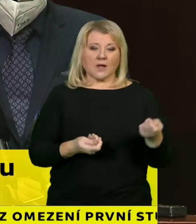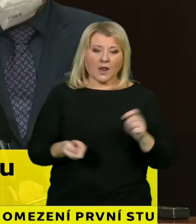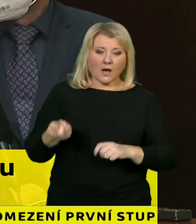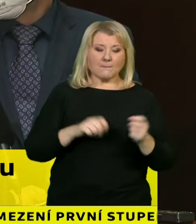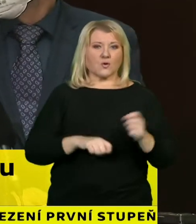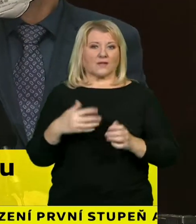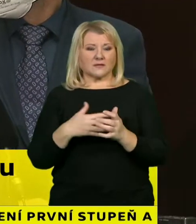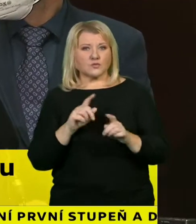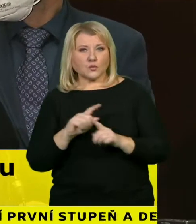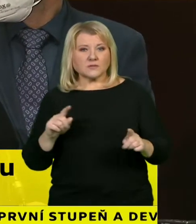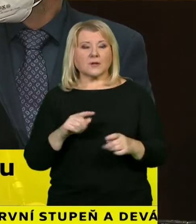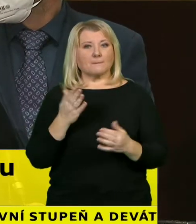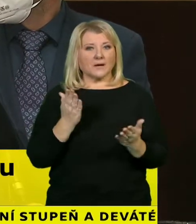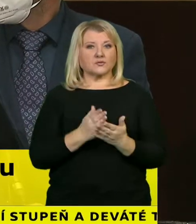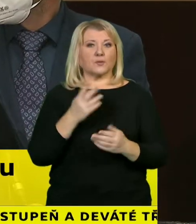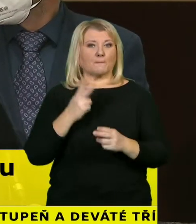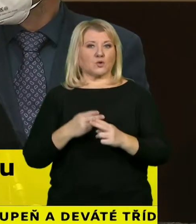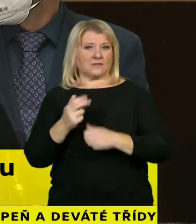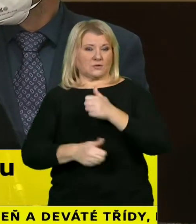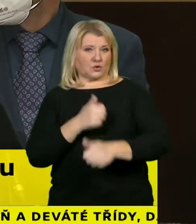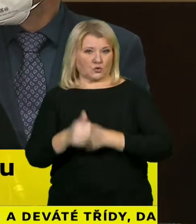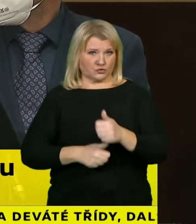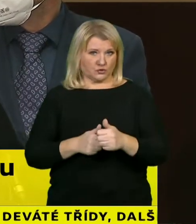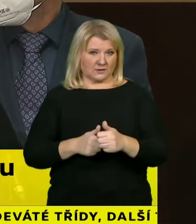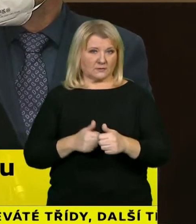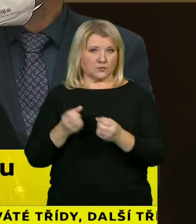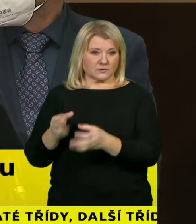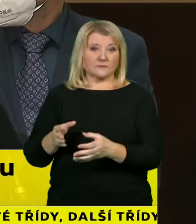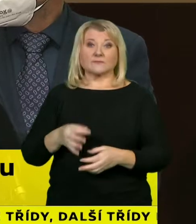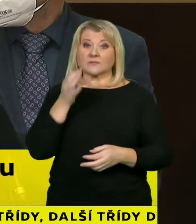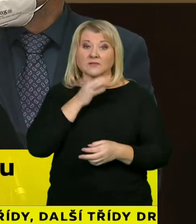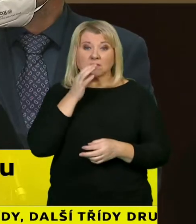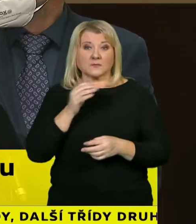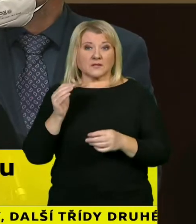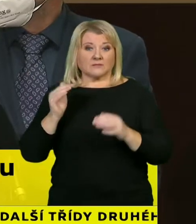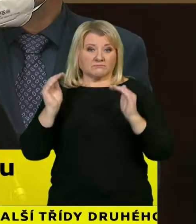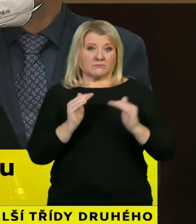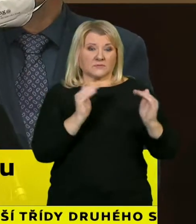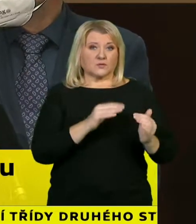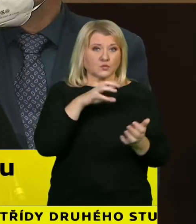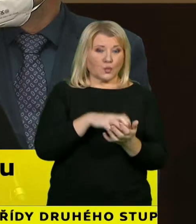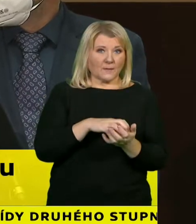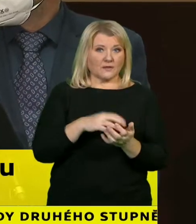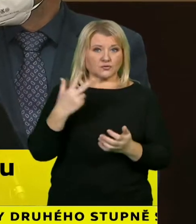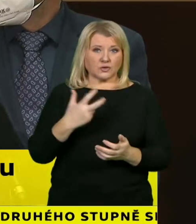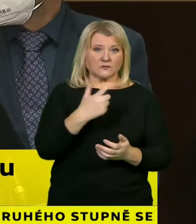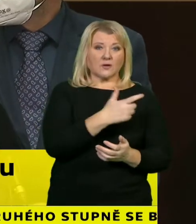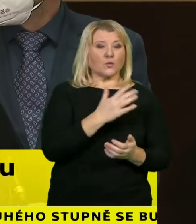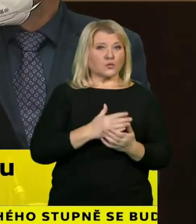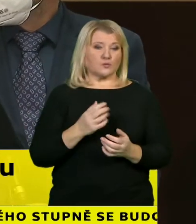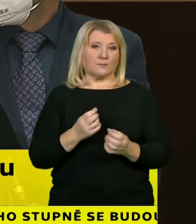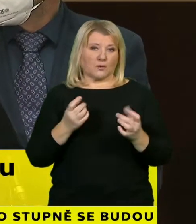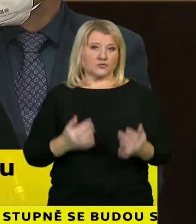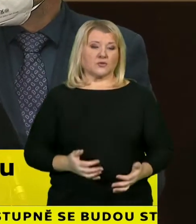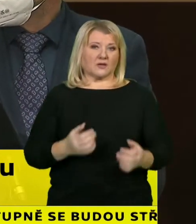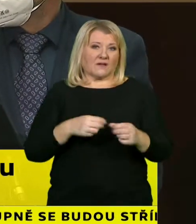platí pro poslední ročníky. Pokud dojde k posunuté situace, tak samozřejmě v těch dalších stupních, tak jak říká školská matice, už se počítá s větším rozvolněním.